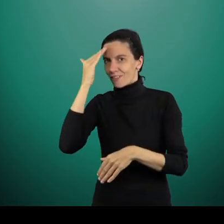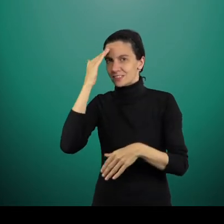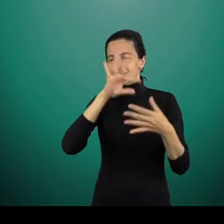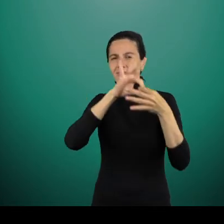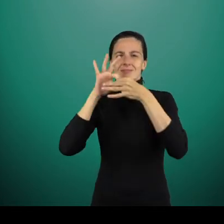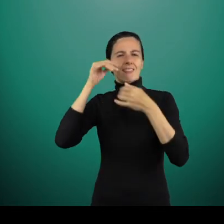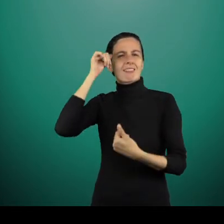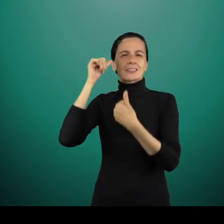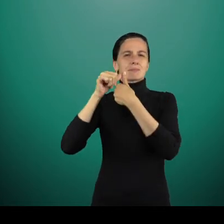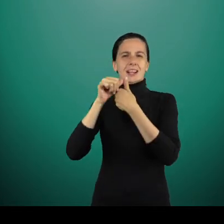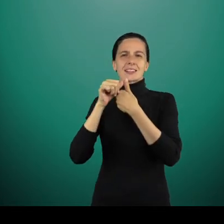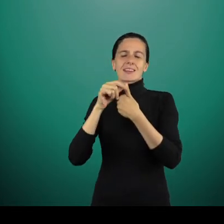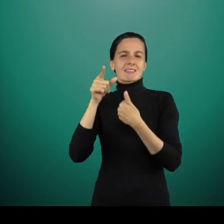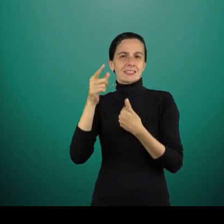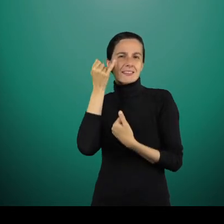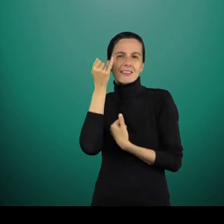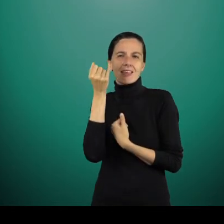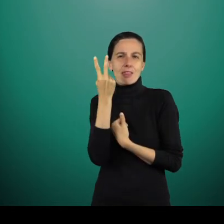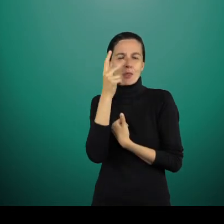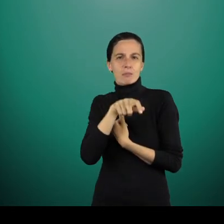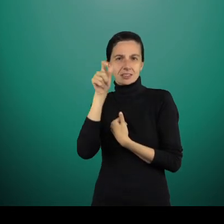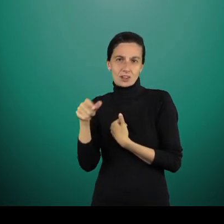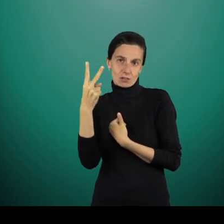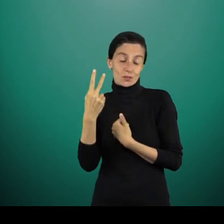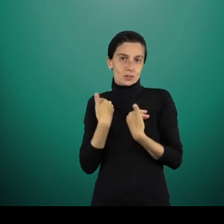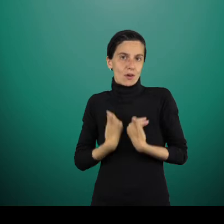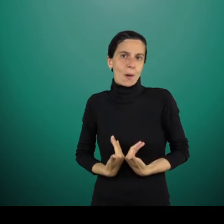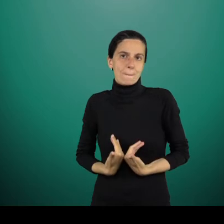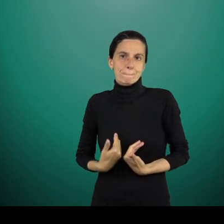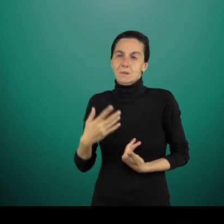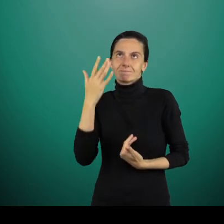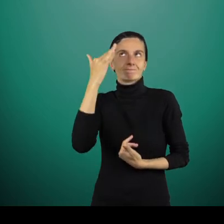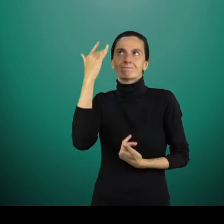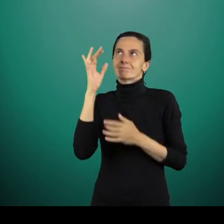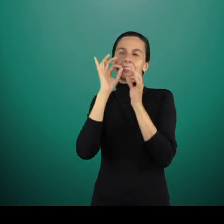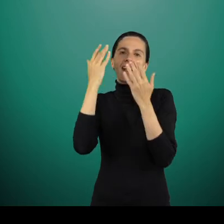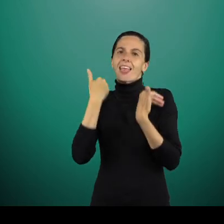Tout rappelle l'initiative emmenée par deux